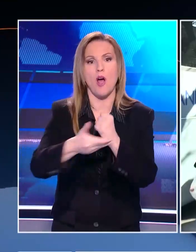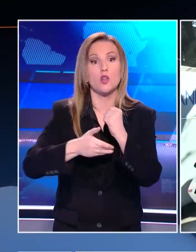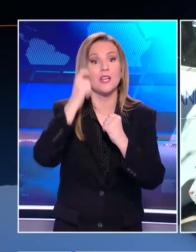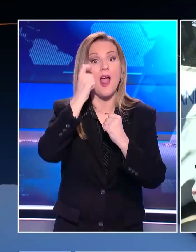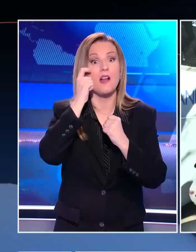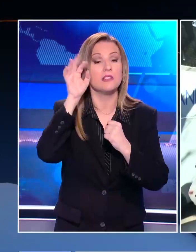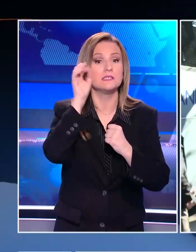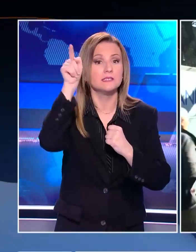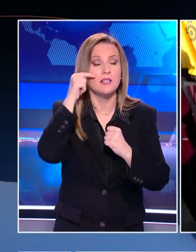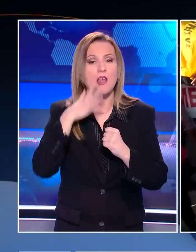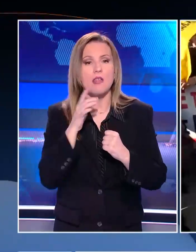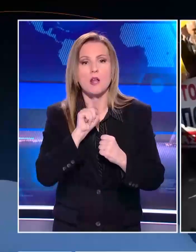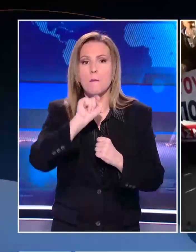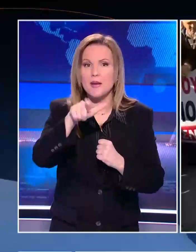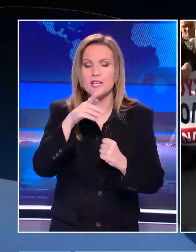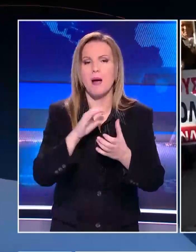αλλά και κλιμάκωσης του αγώνα τους.